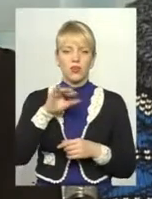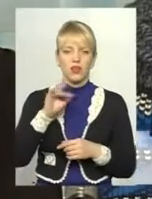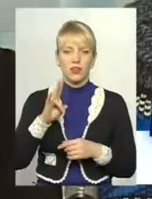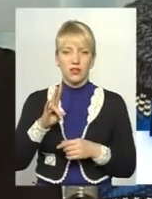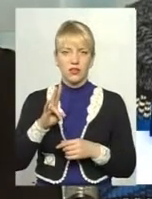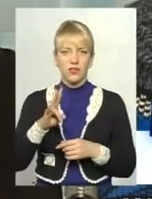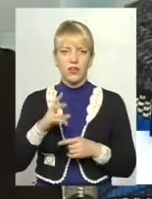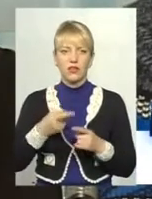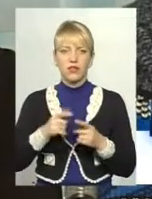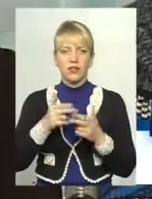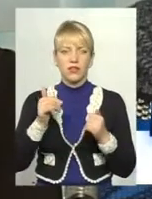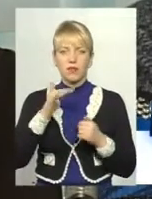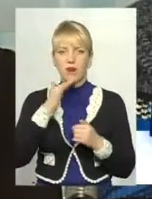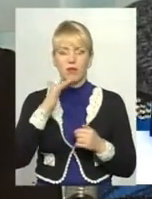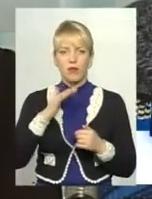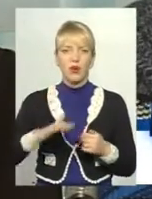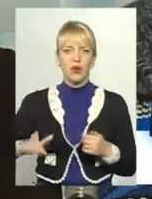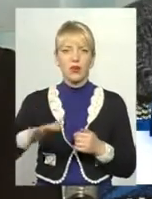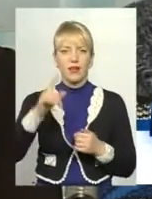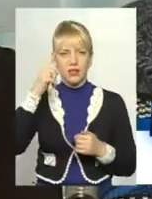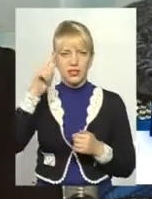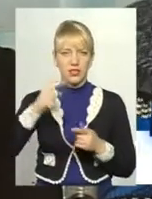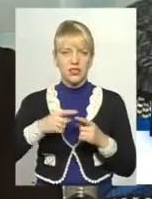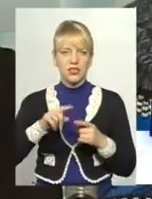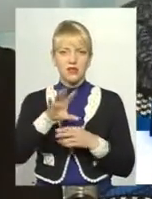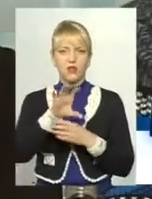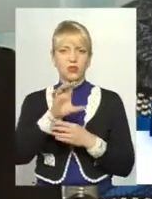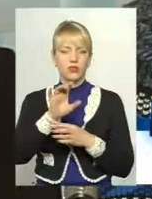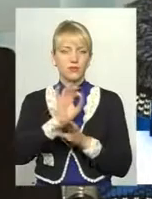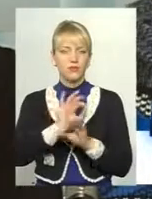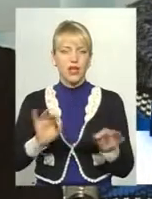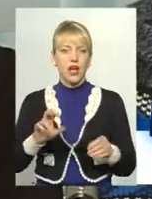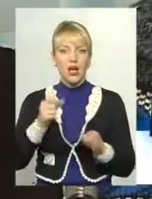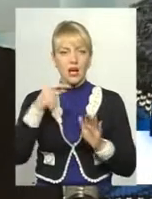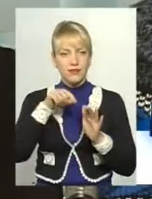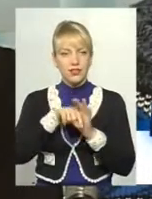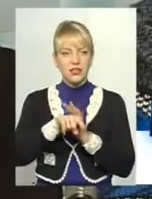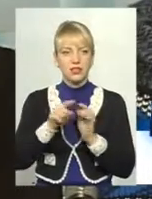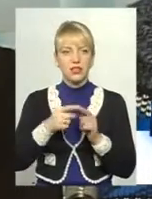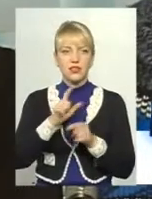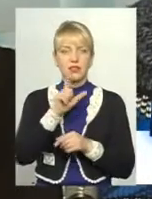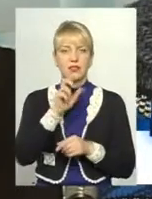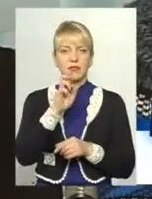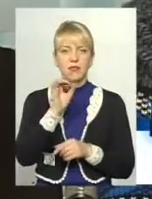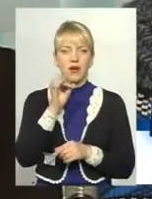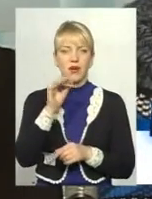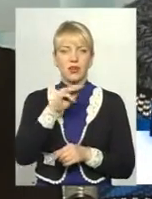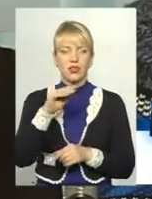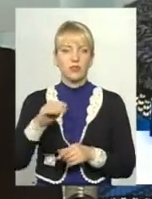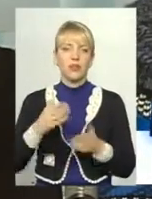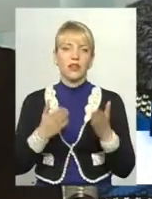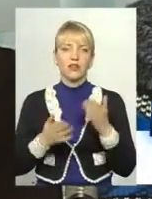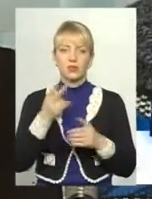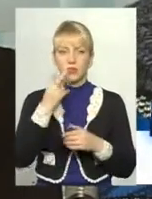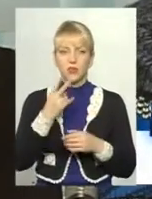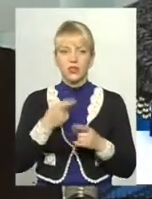це визнано багатьма країзнавцями художника, він є фотогенічний самий, а всередині – це збараж. А чому? Якщо ви не